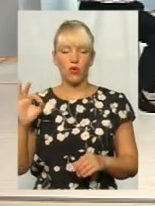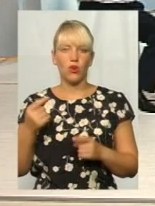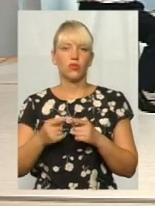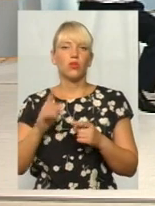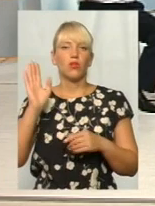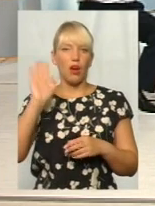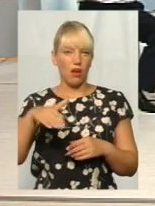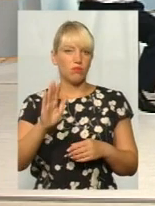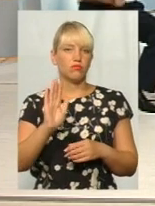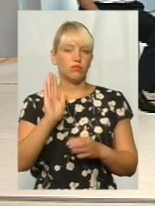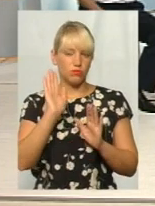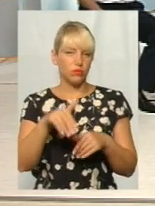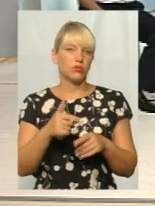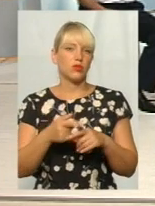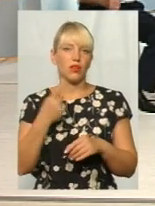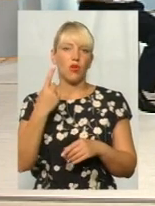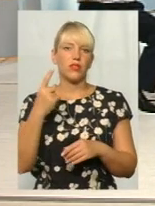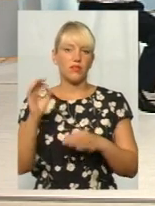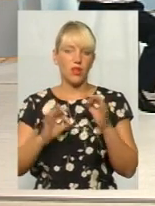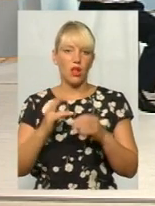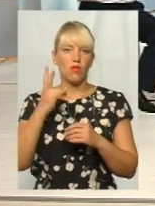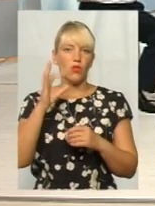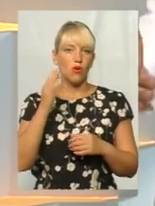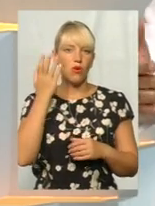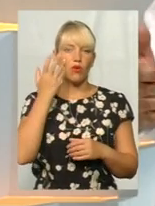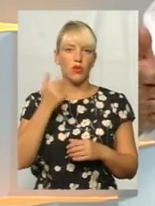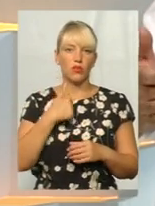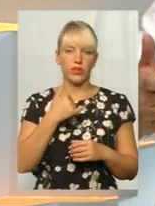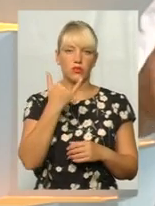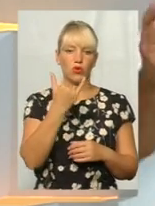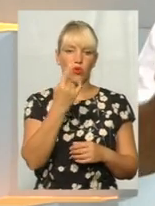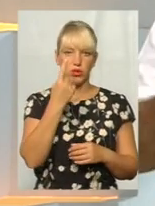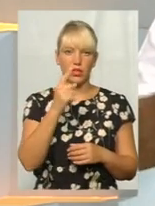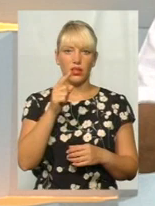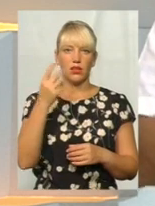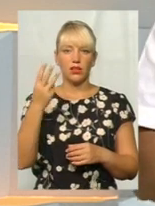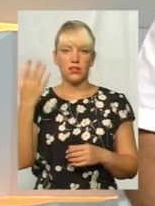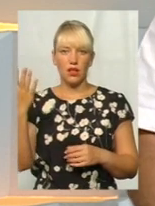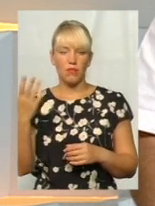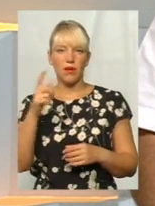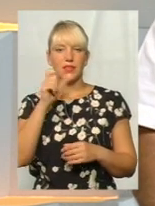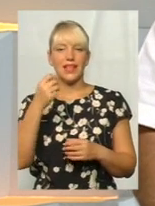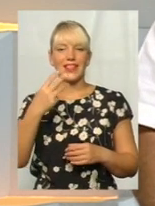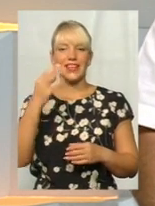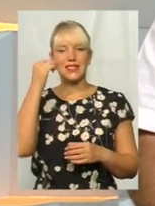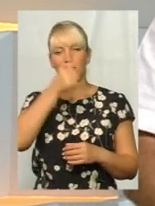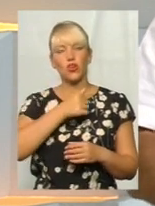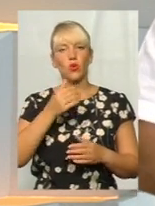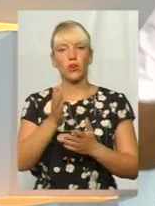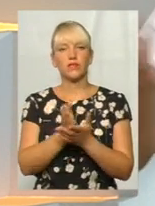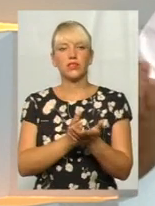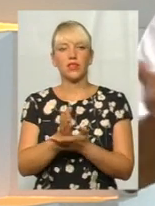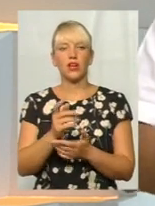на цей період, коли в нас була прив'язка 1,35, наприклад, за 30 років стажу, людина замість 40%